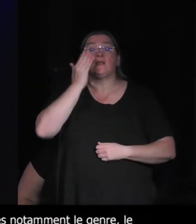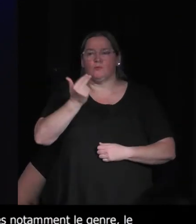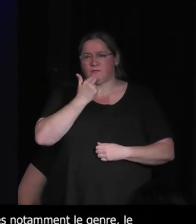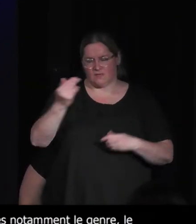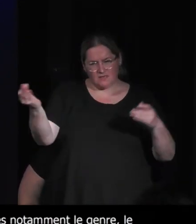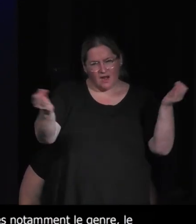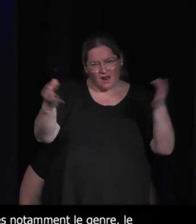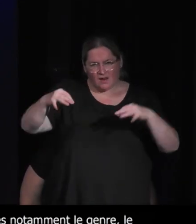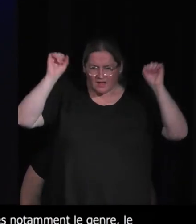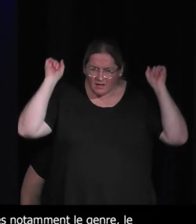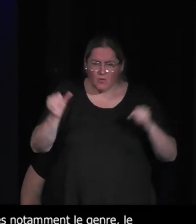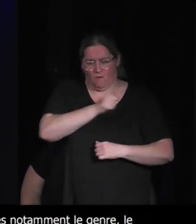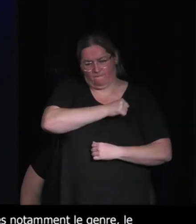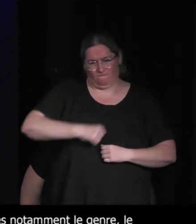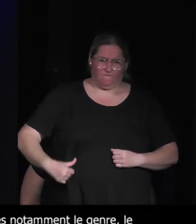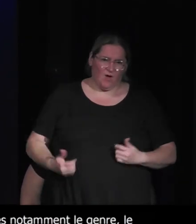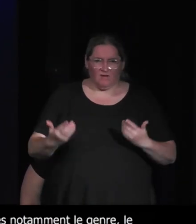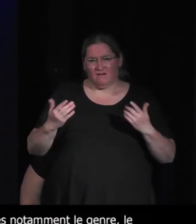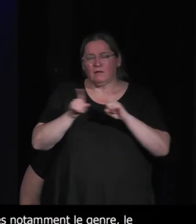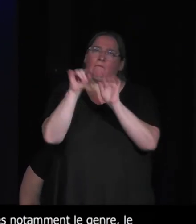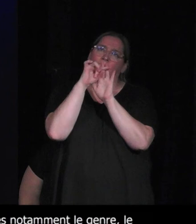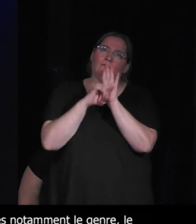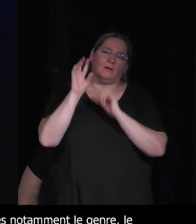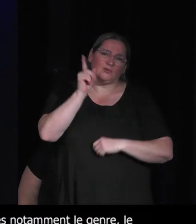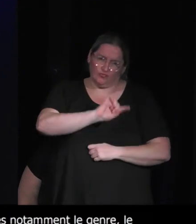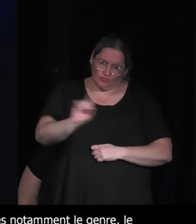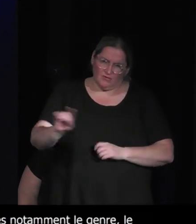invention une inventivité très forte de par